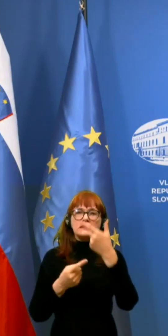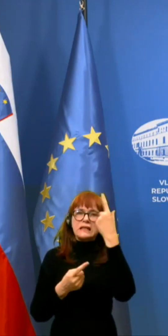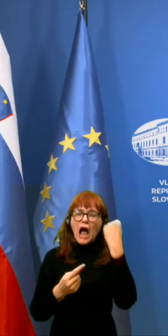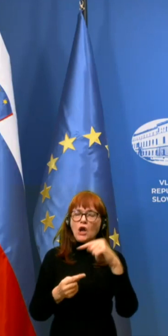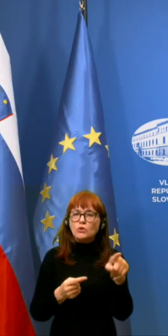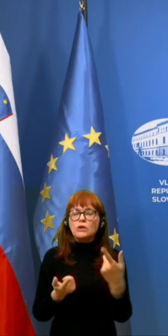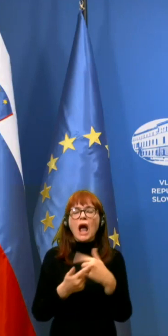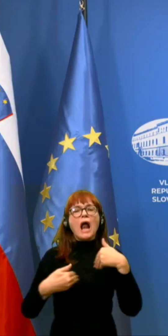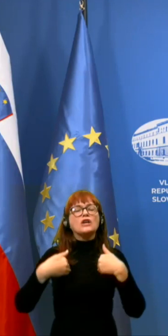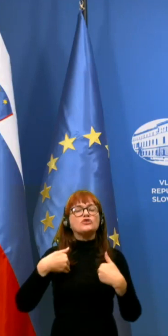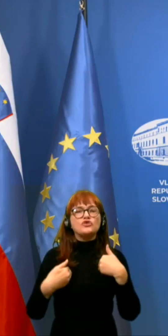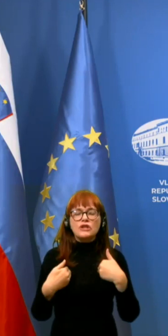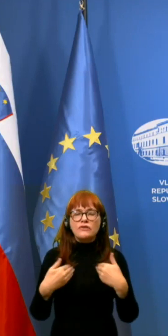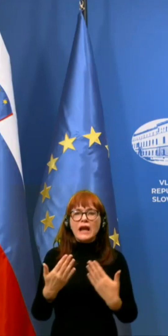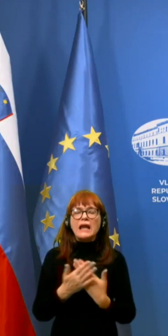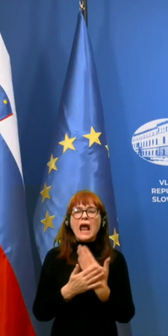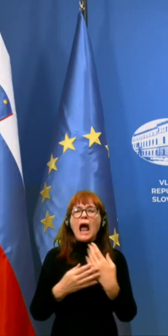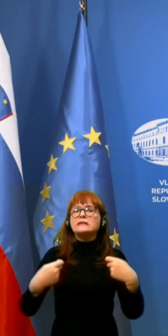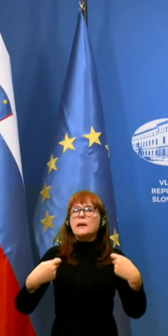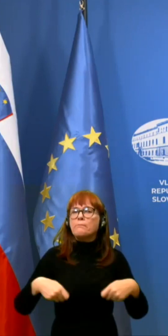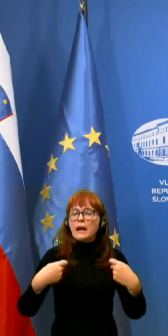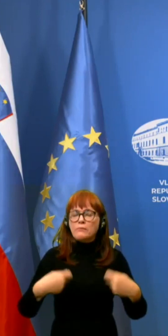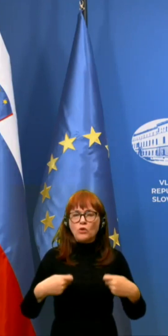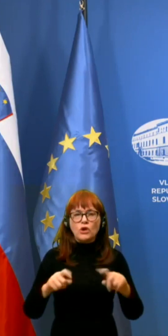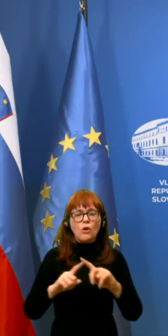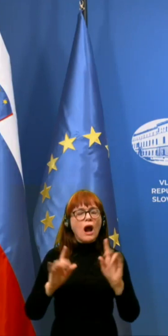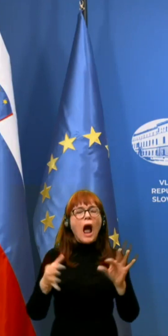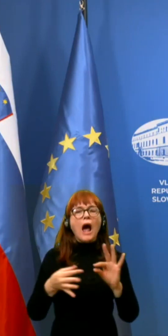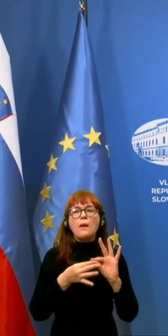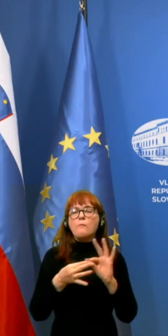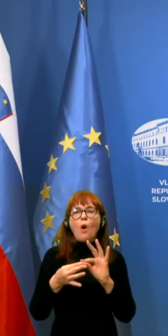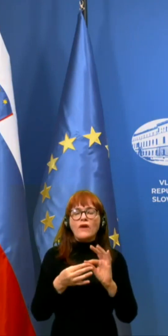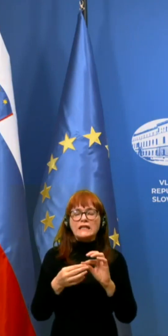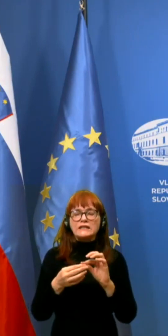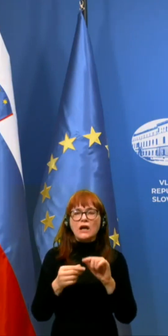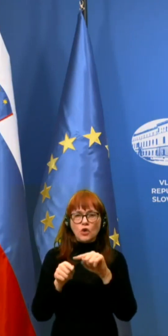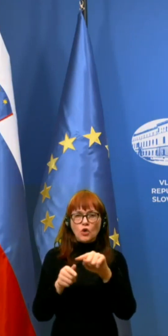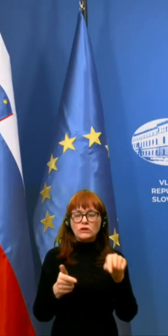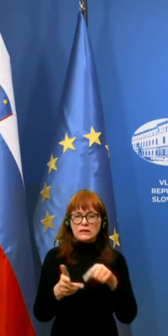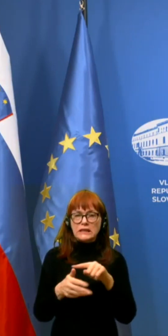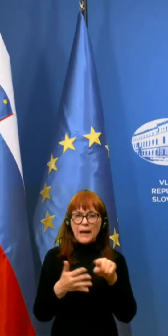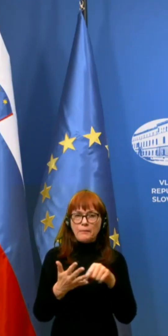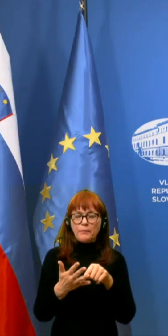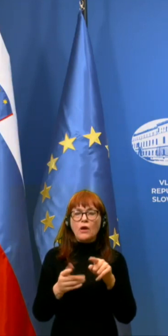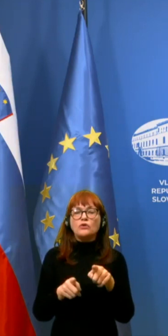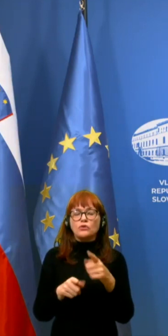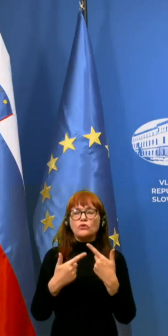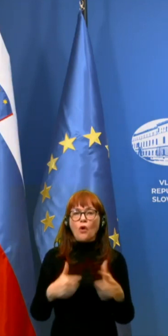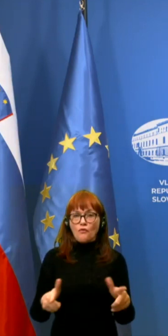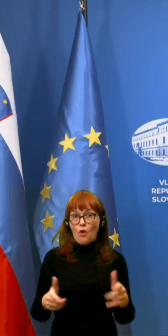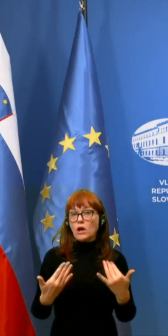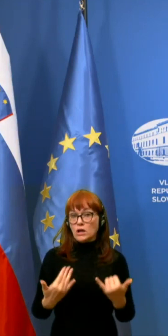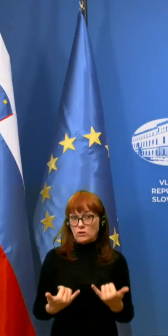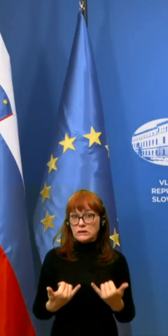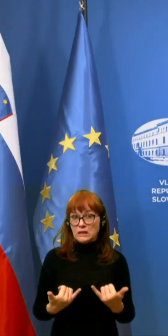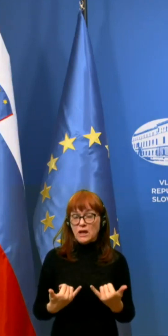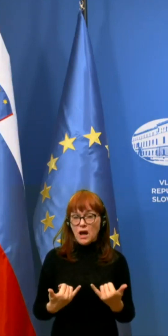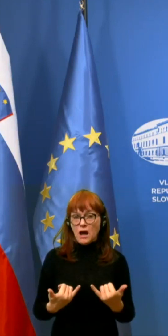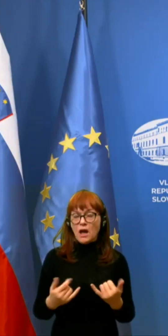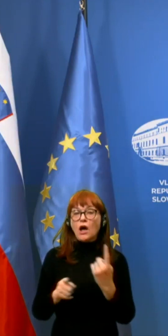bodi si za življenje, bodi si za premoženje, torej vse, kar je povezano s tem. Seveda je tudi dovoljeno in pa seveda